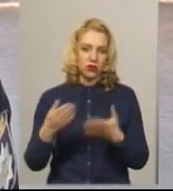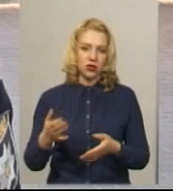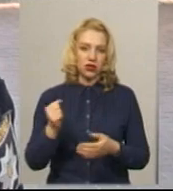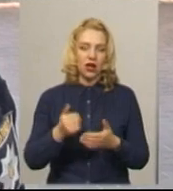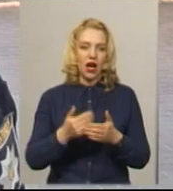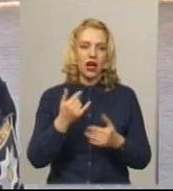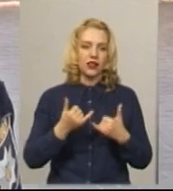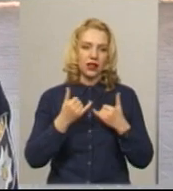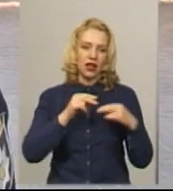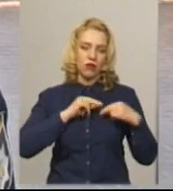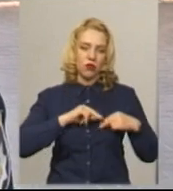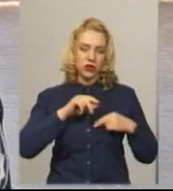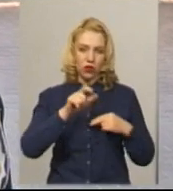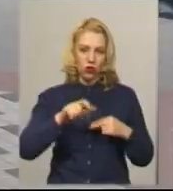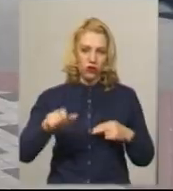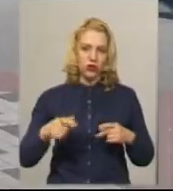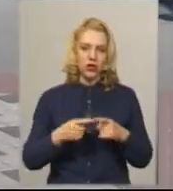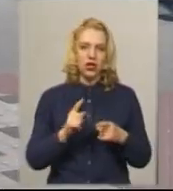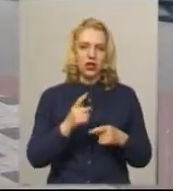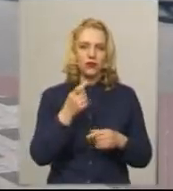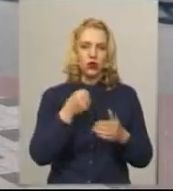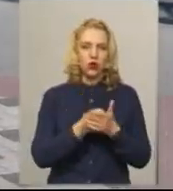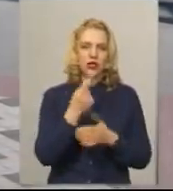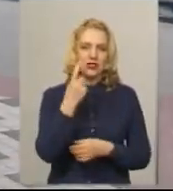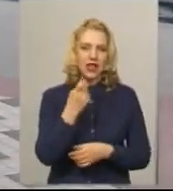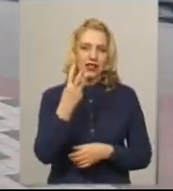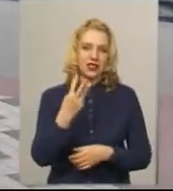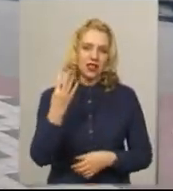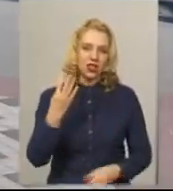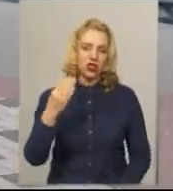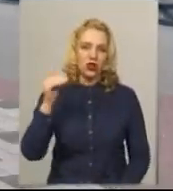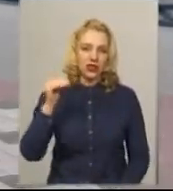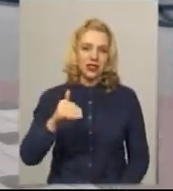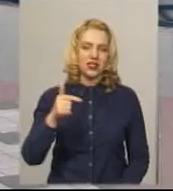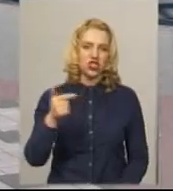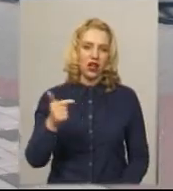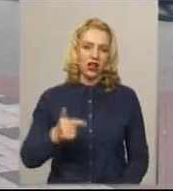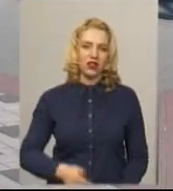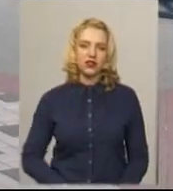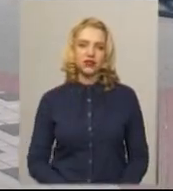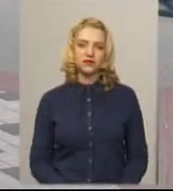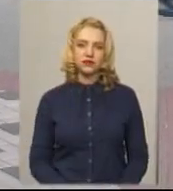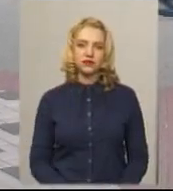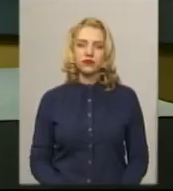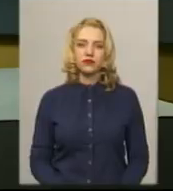від 34 до 170 тисяч гривень. Катерина Шевчук, Юрій Чорний, новини на Суспільному, Хмельницький.